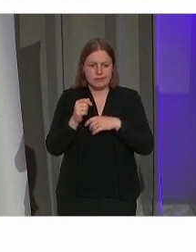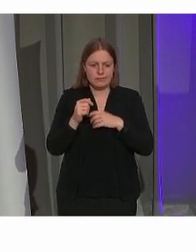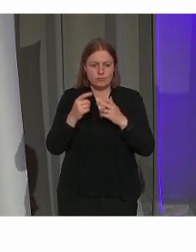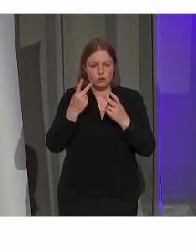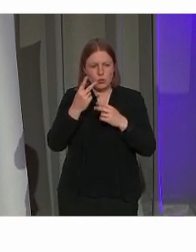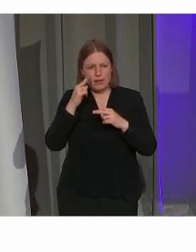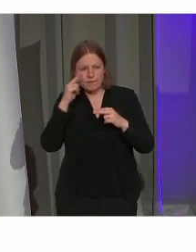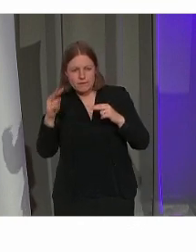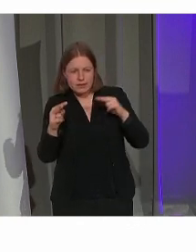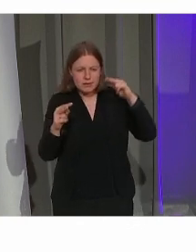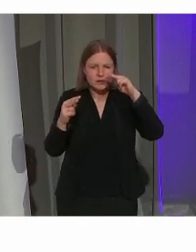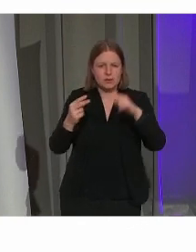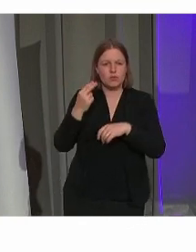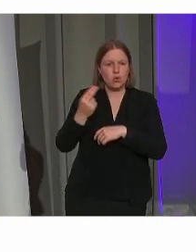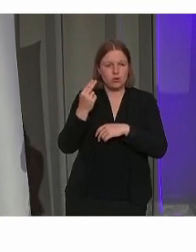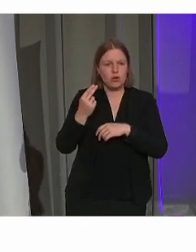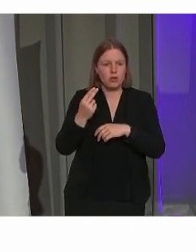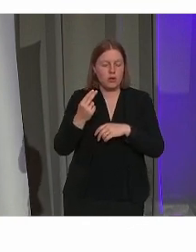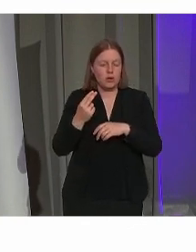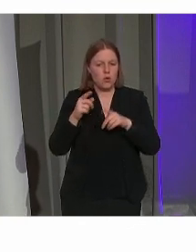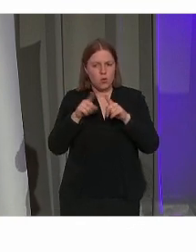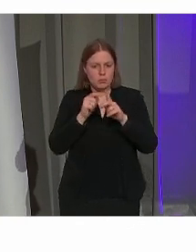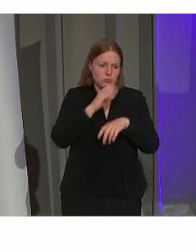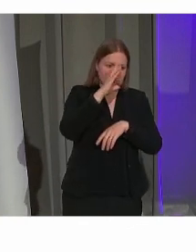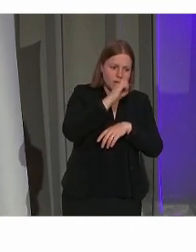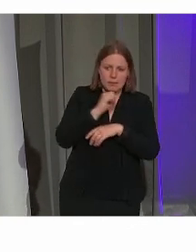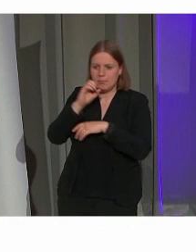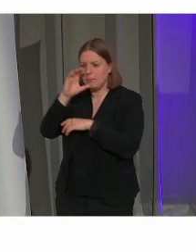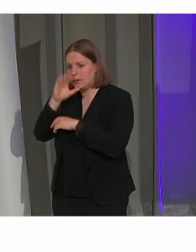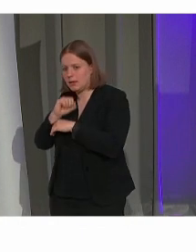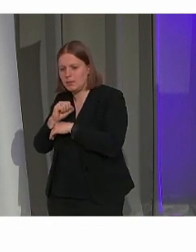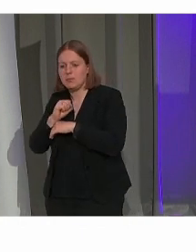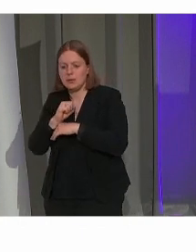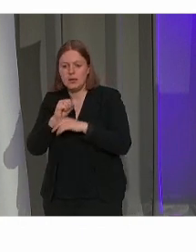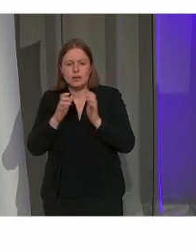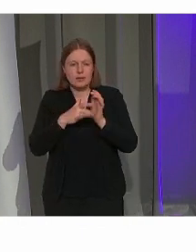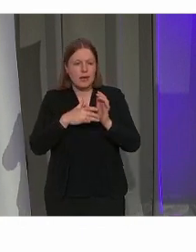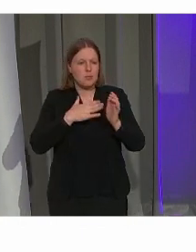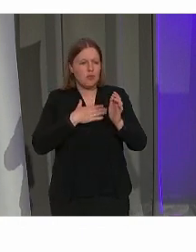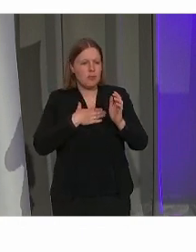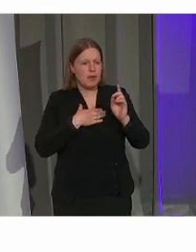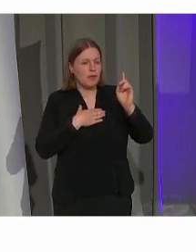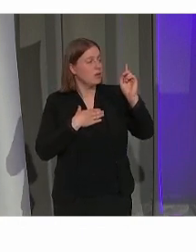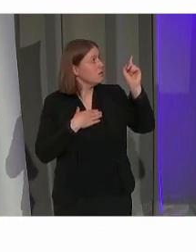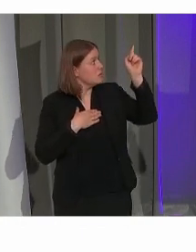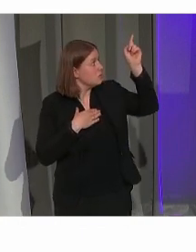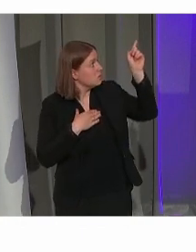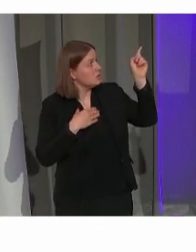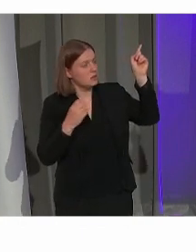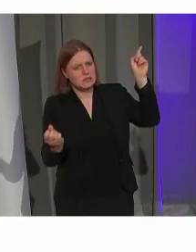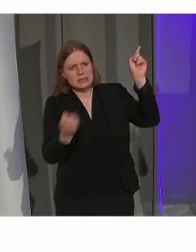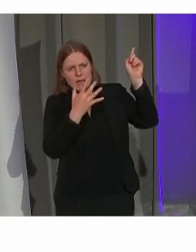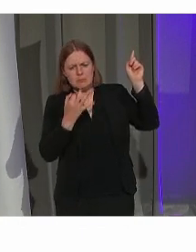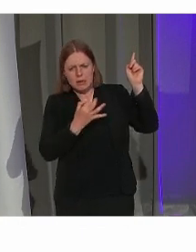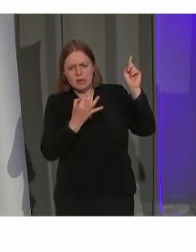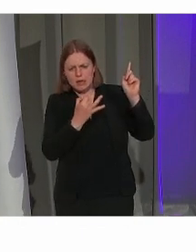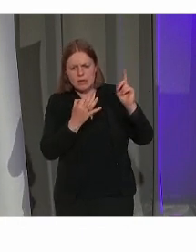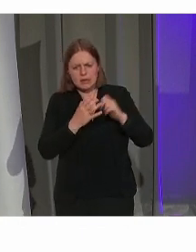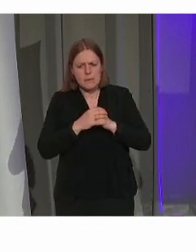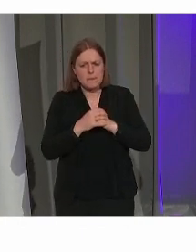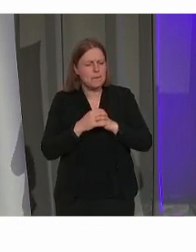kijken en vraag dan een stukje wederzijds begrip. Dus we konden het toch niet laten van deze er heel expliciet even mee tussen te zetten.